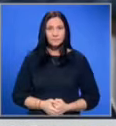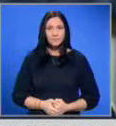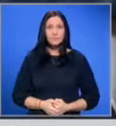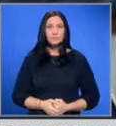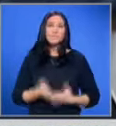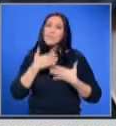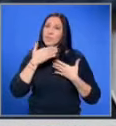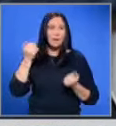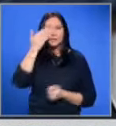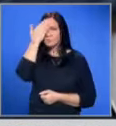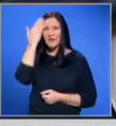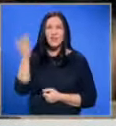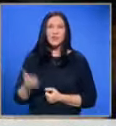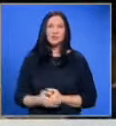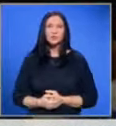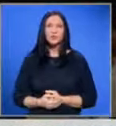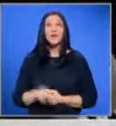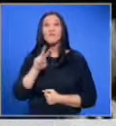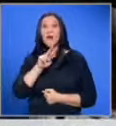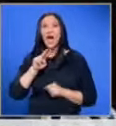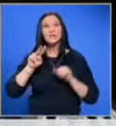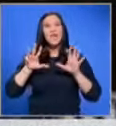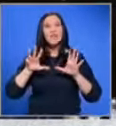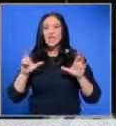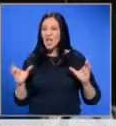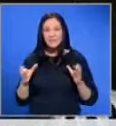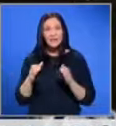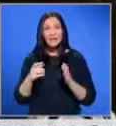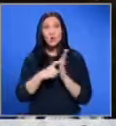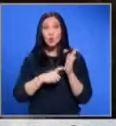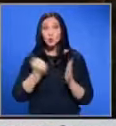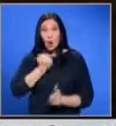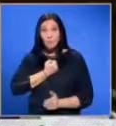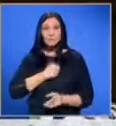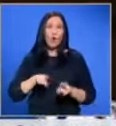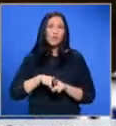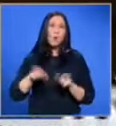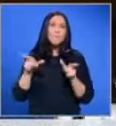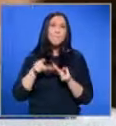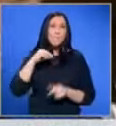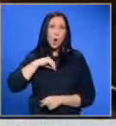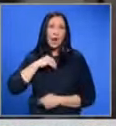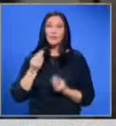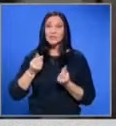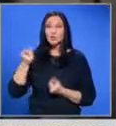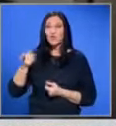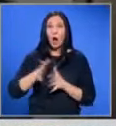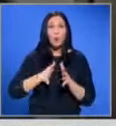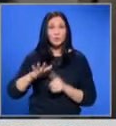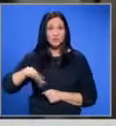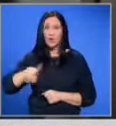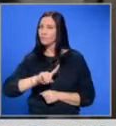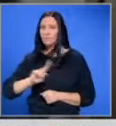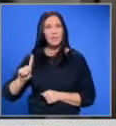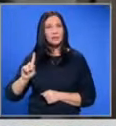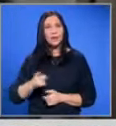Няма справедливост. 29-ти състав озакони убийството като морална ценност на това общество. И не бива